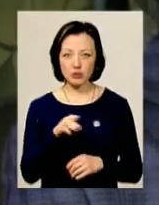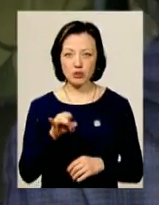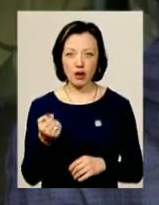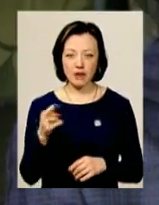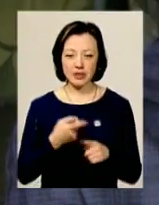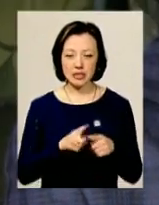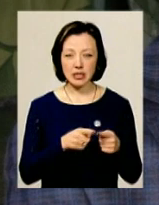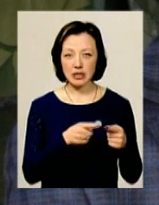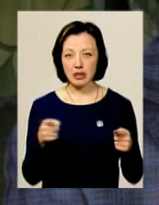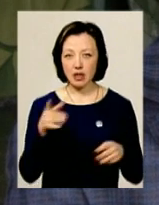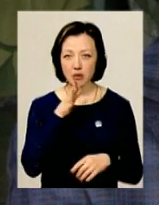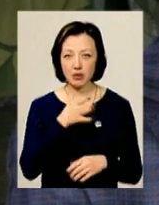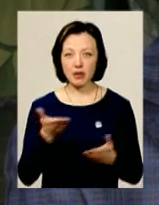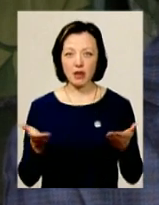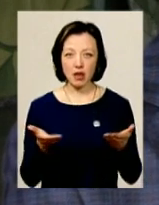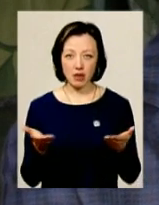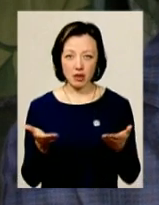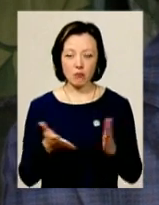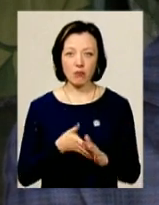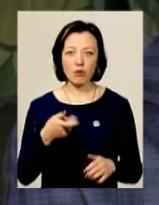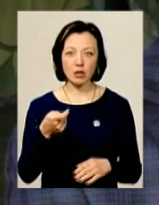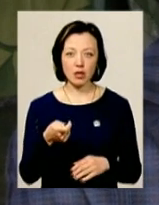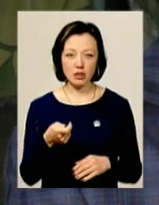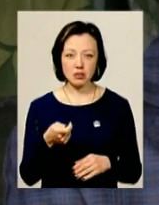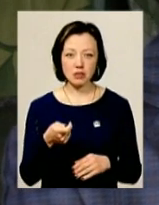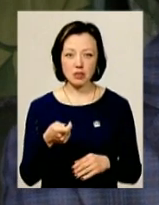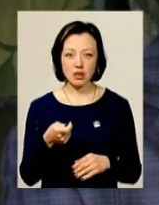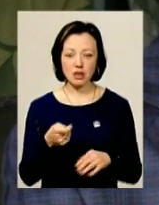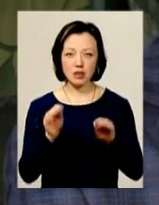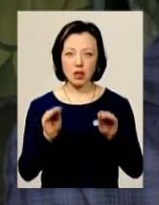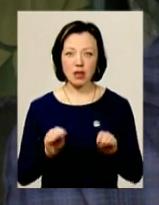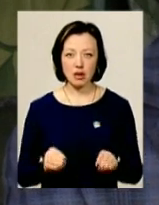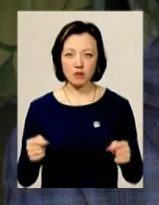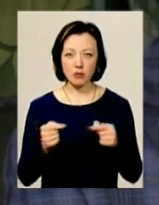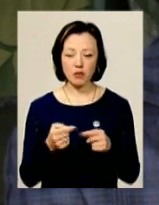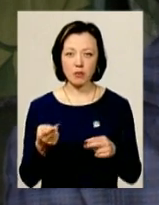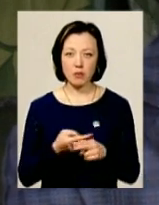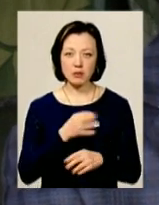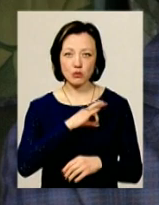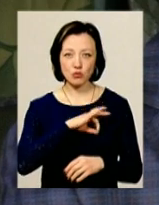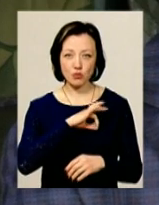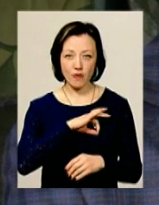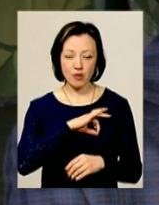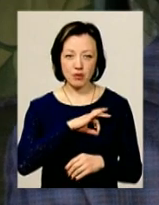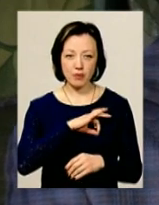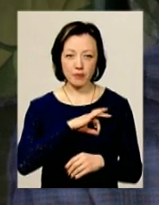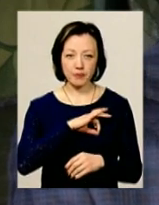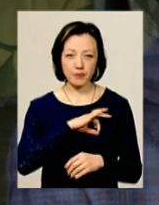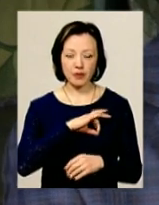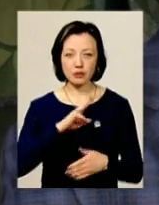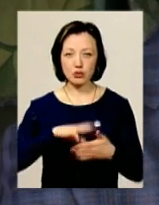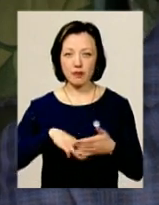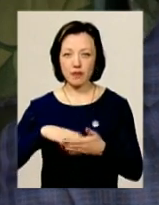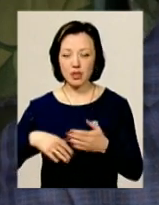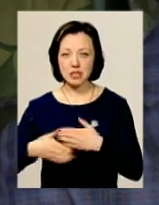термін, який подається декларація, відповідно, без застосування штрафних